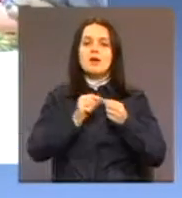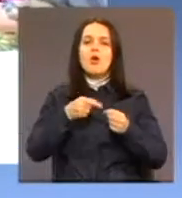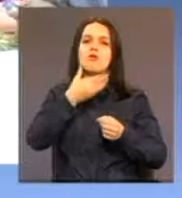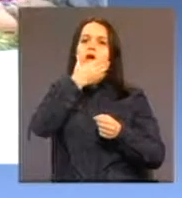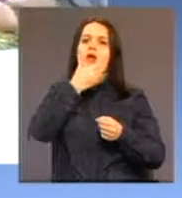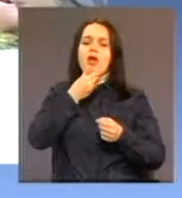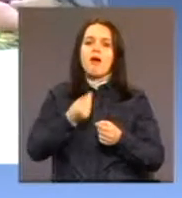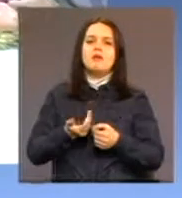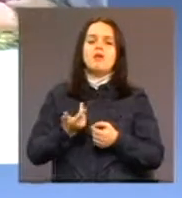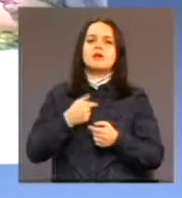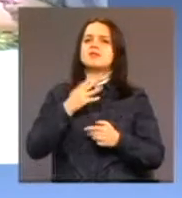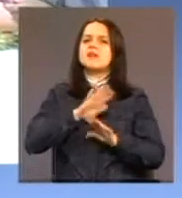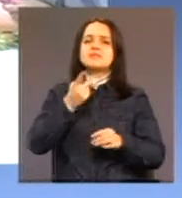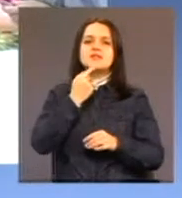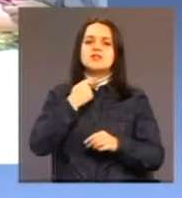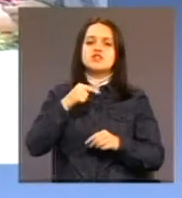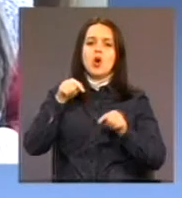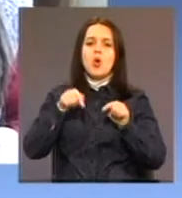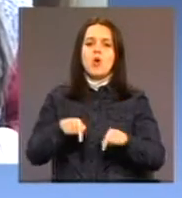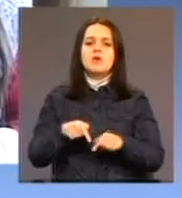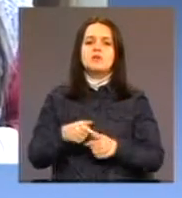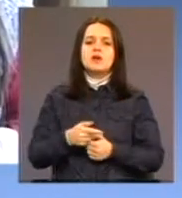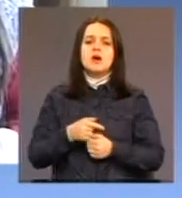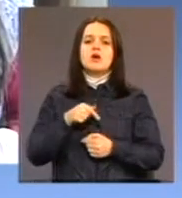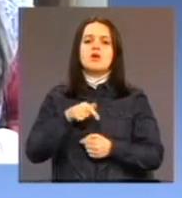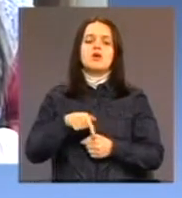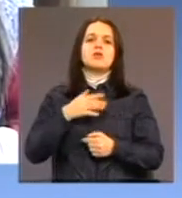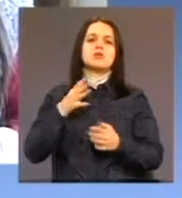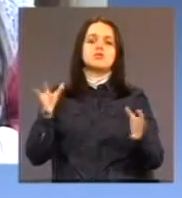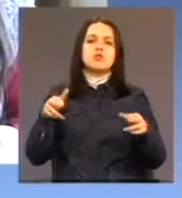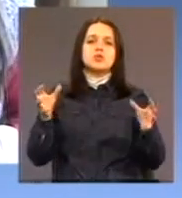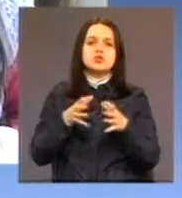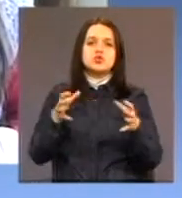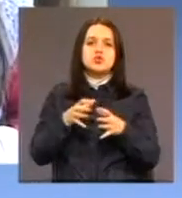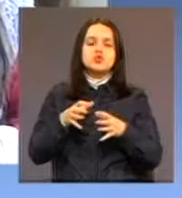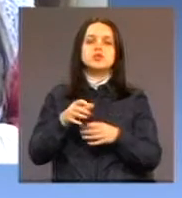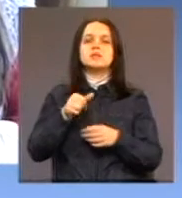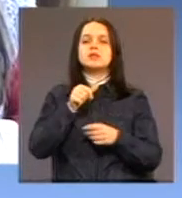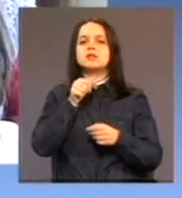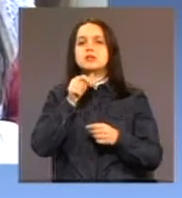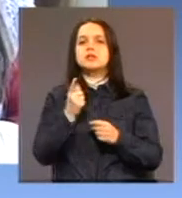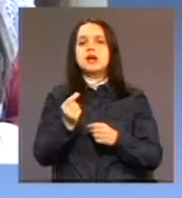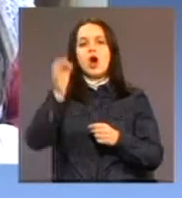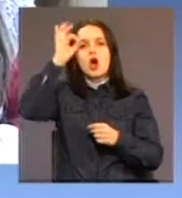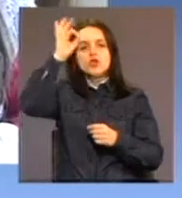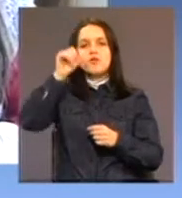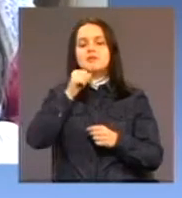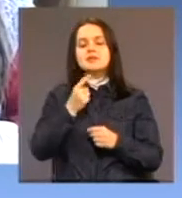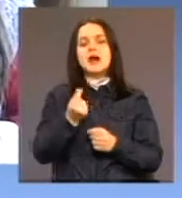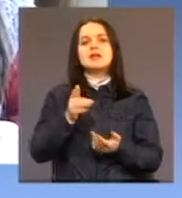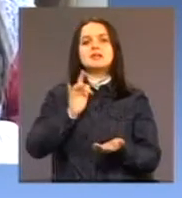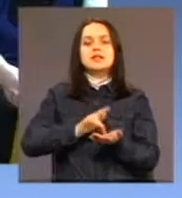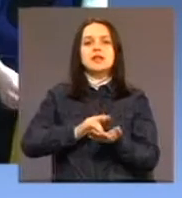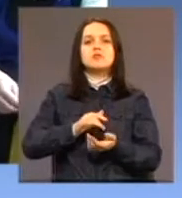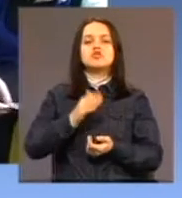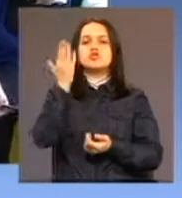ovdje. Počeo da se družim i sa osnovnom i sa srednjom školom, sa